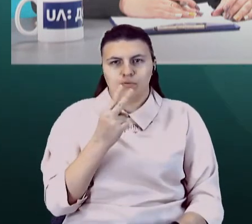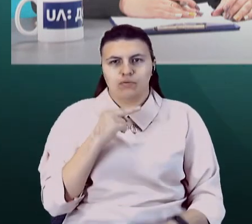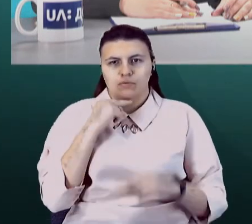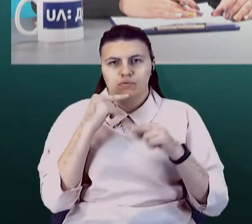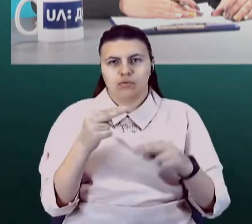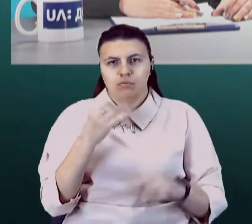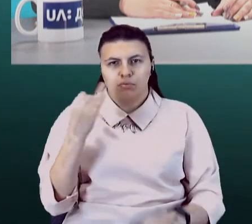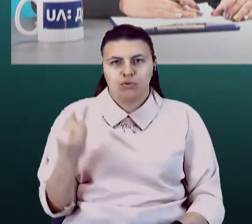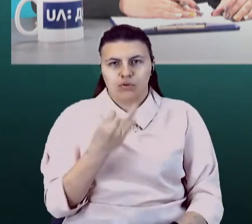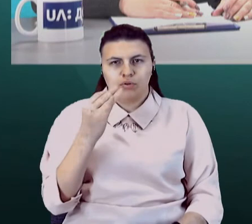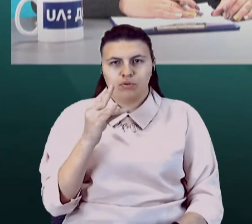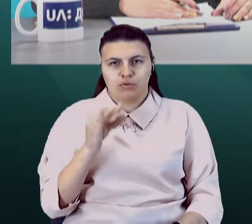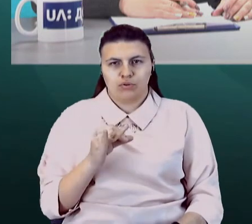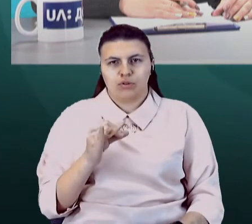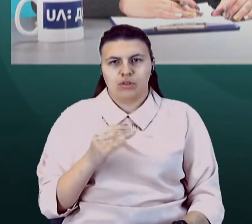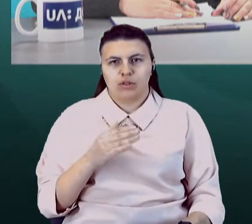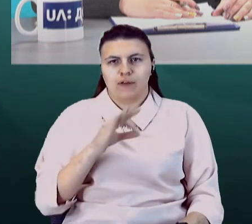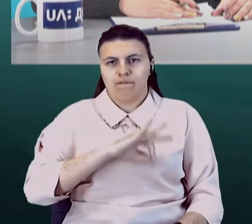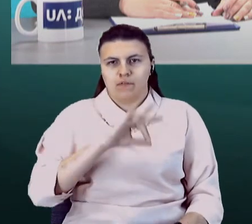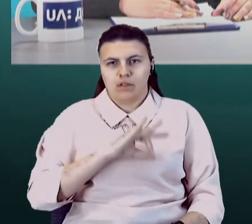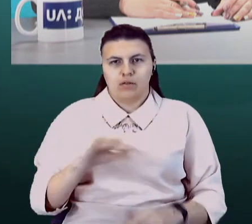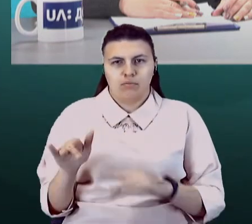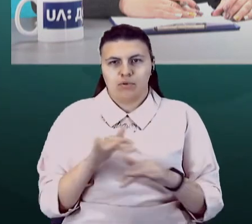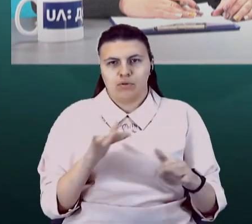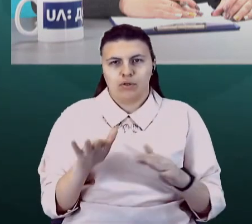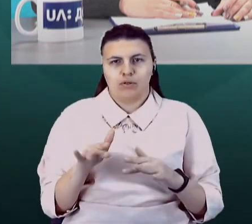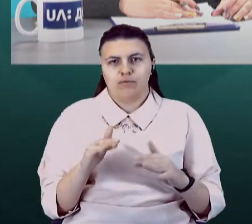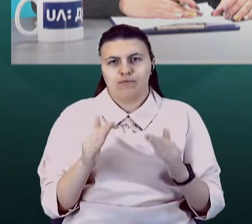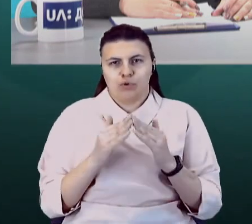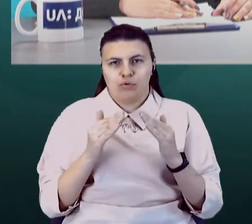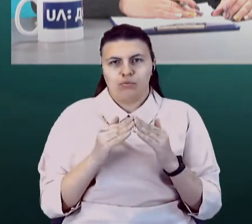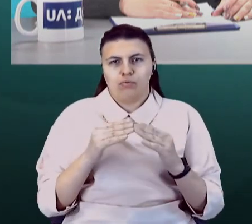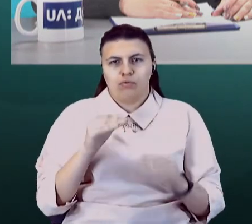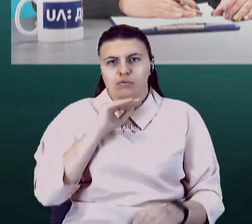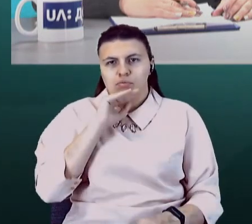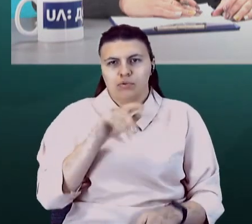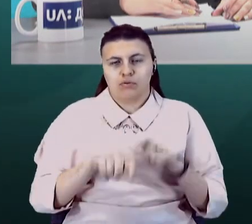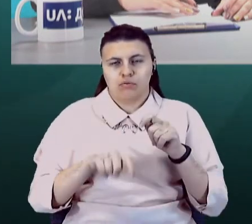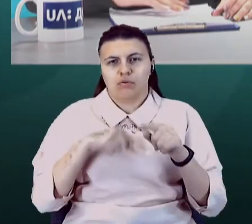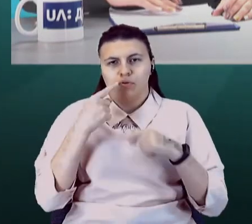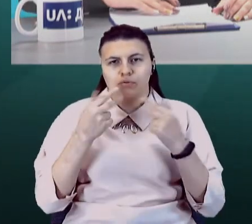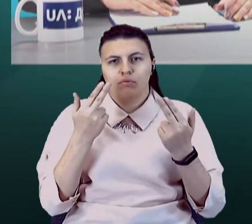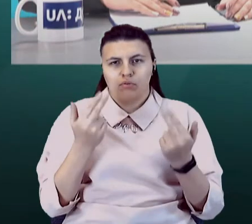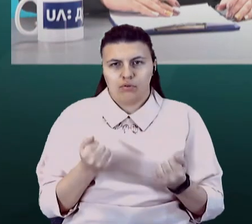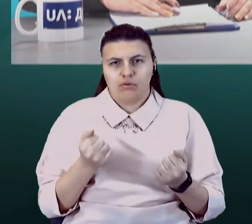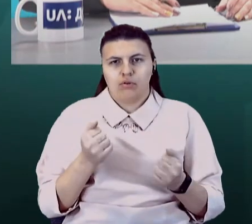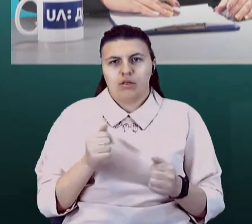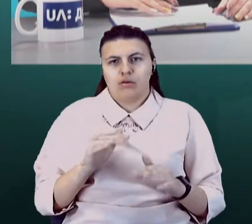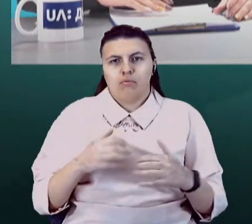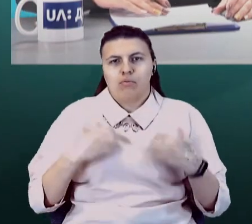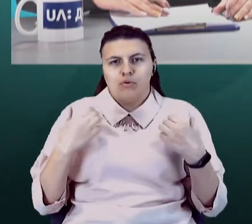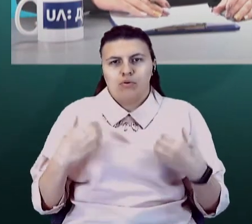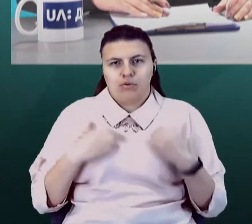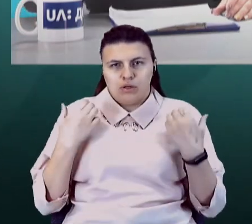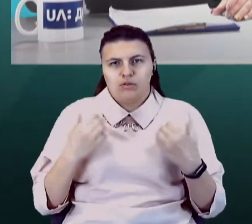програма дії вдома. Експерти кажуть, що так. І боятися спалаху коронавірусу на підконтрольній території не варто.